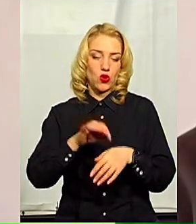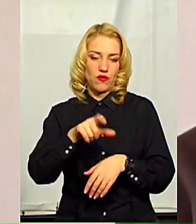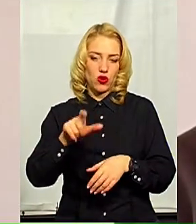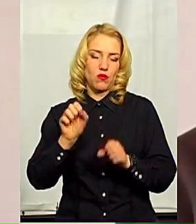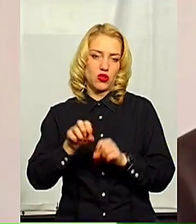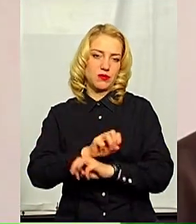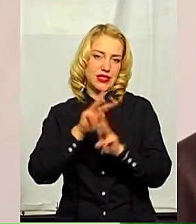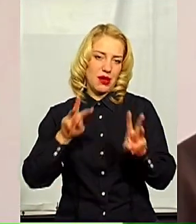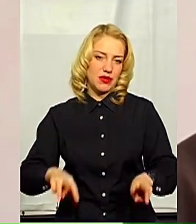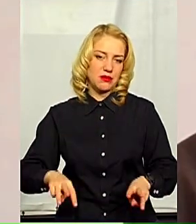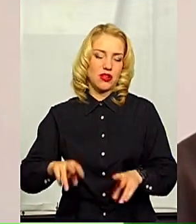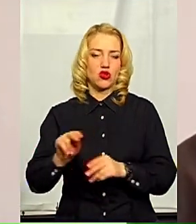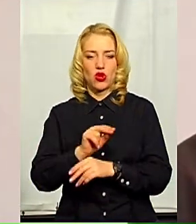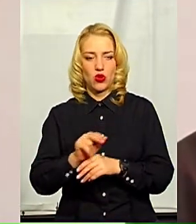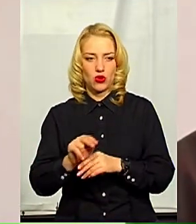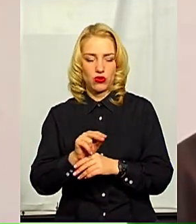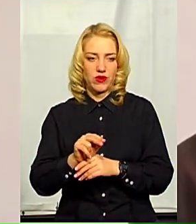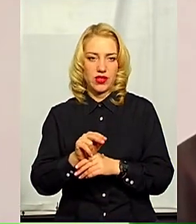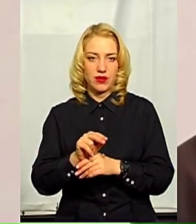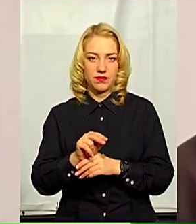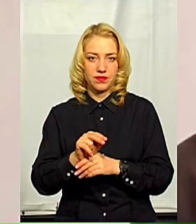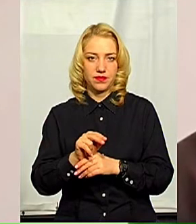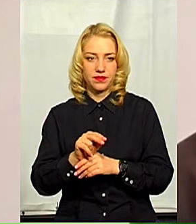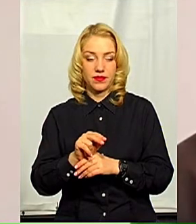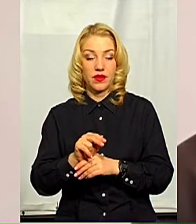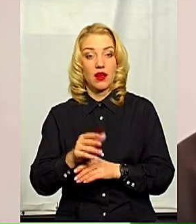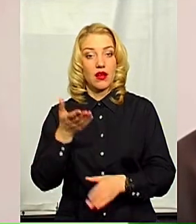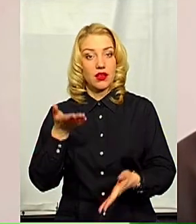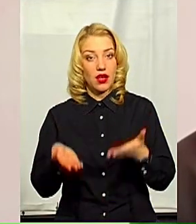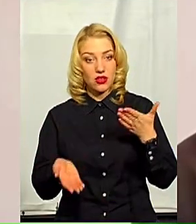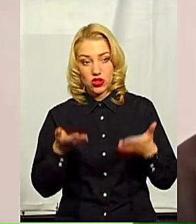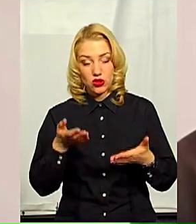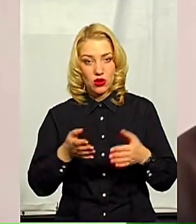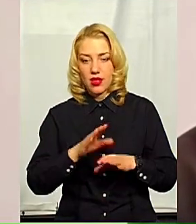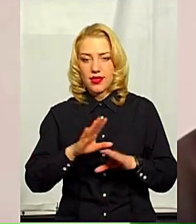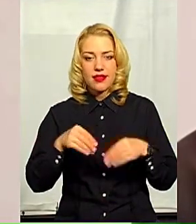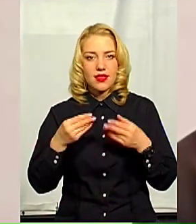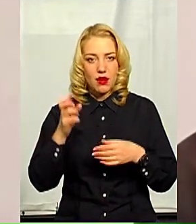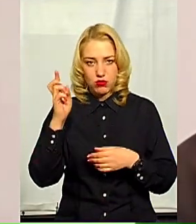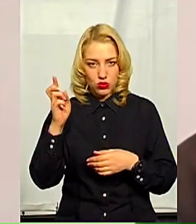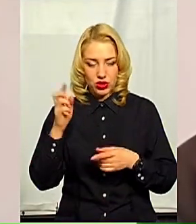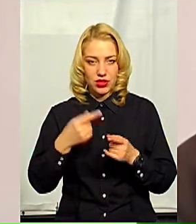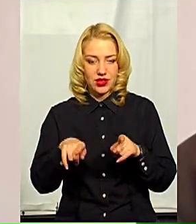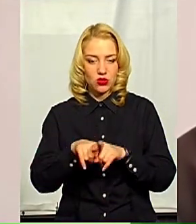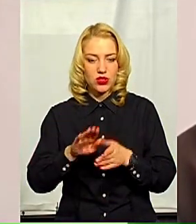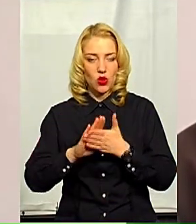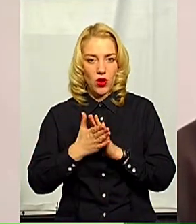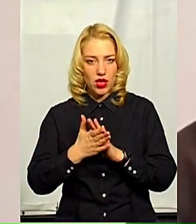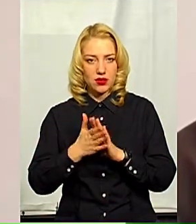лікування з періодичною випускою цих хворих. Якщо, не дай Боже, ситуація буде набирати